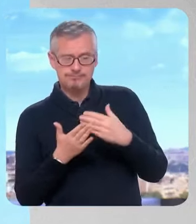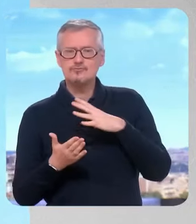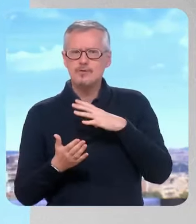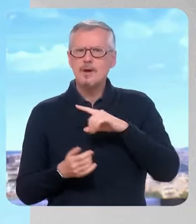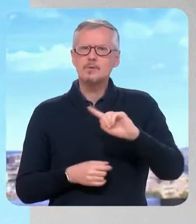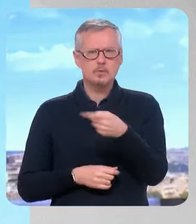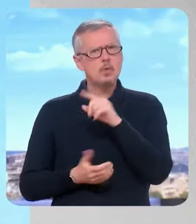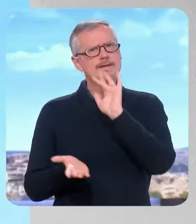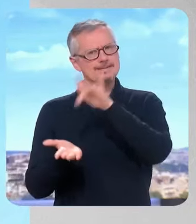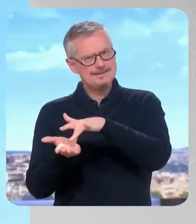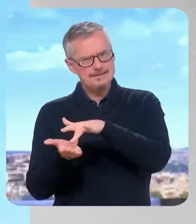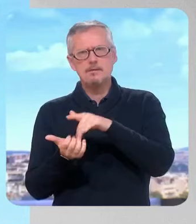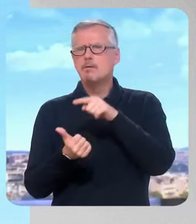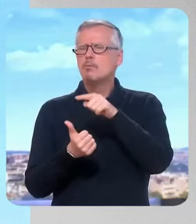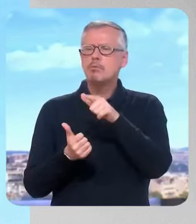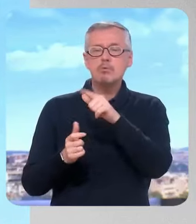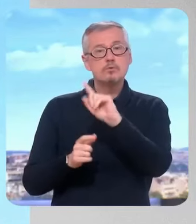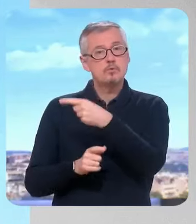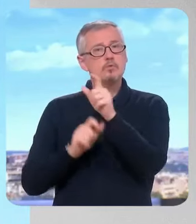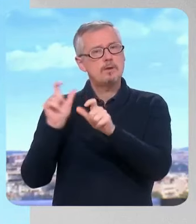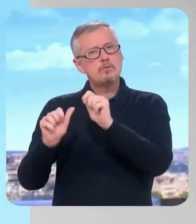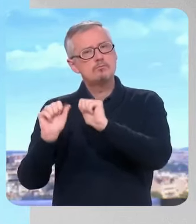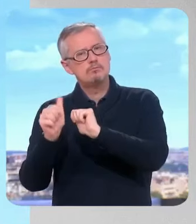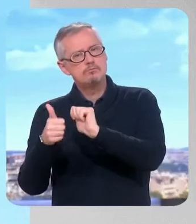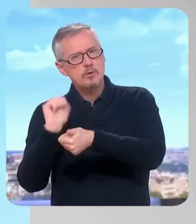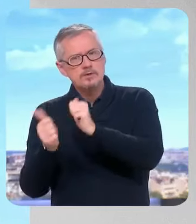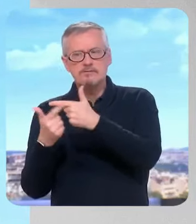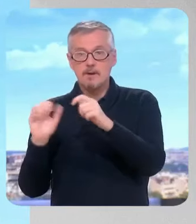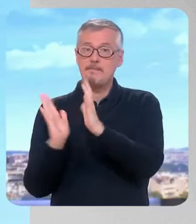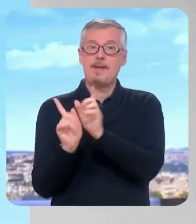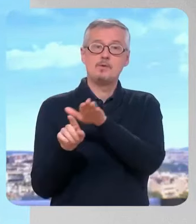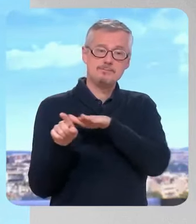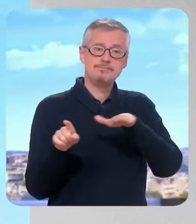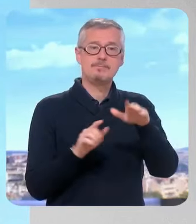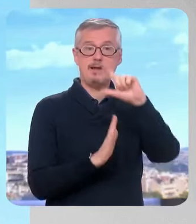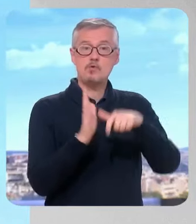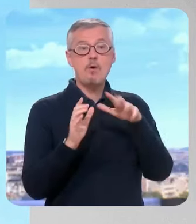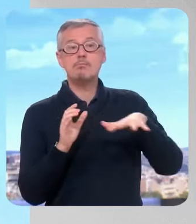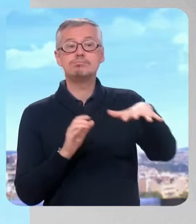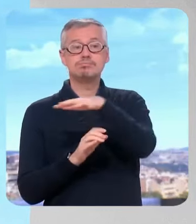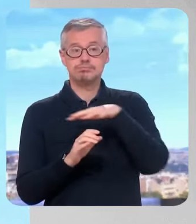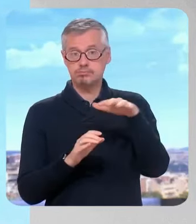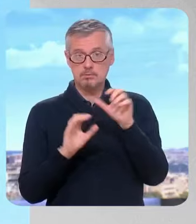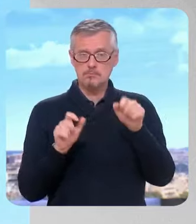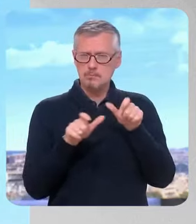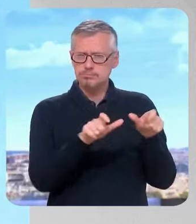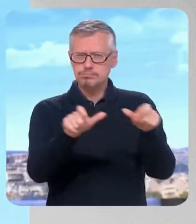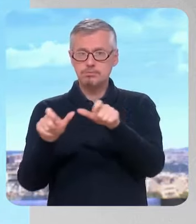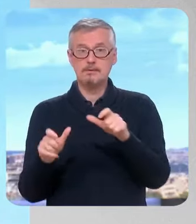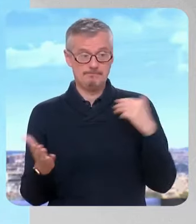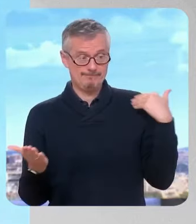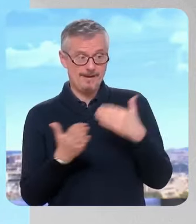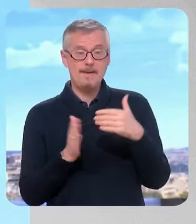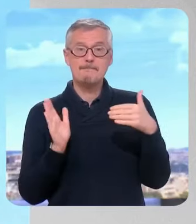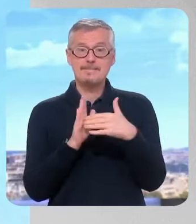Parce qu'il tous les restaurants et tous ceux qui vont, touristes ou autres, qui viendront au-delà des Jeux Olympiques eux-mêmes visiter la France. On a déjà fait